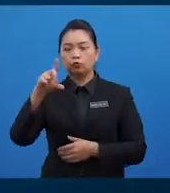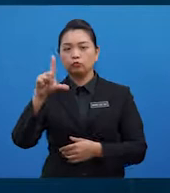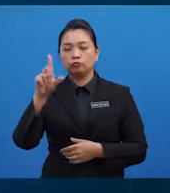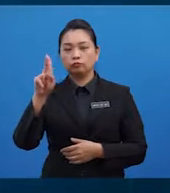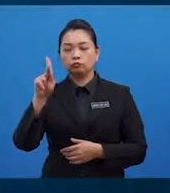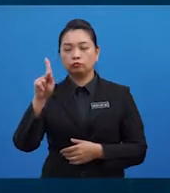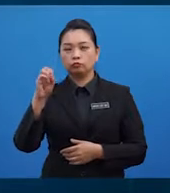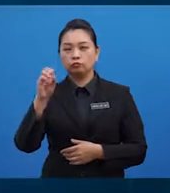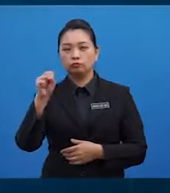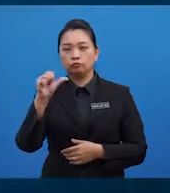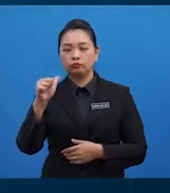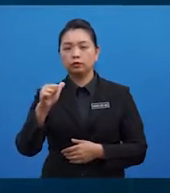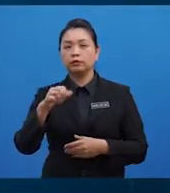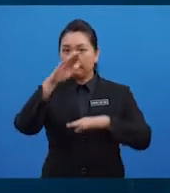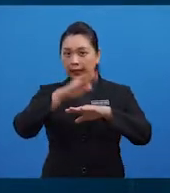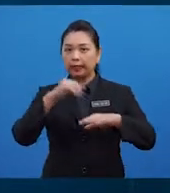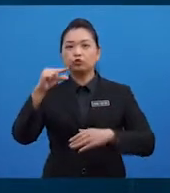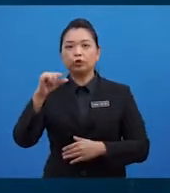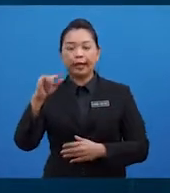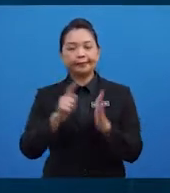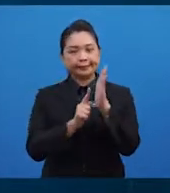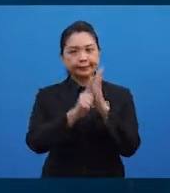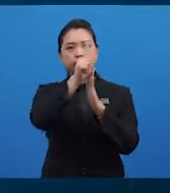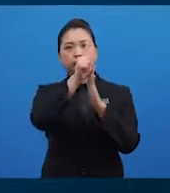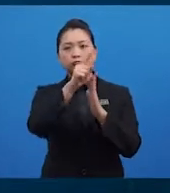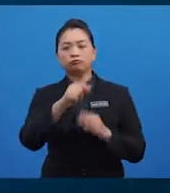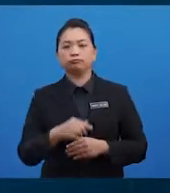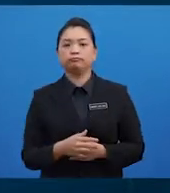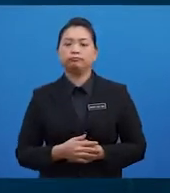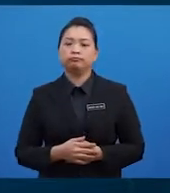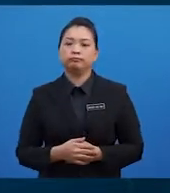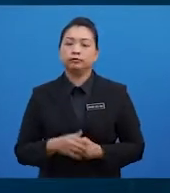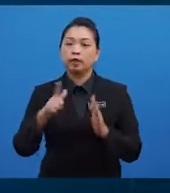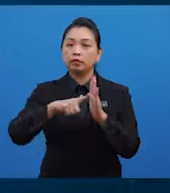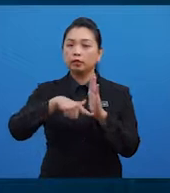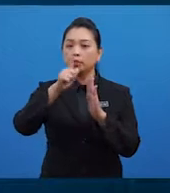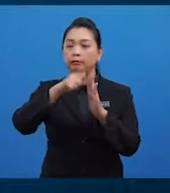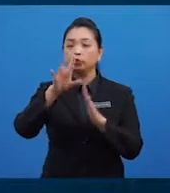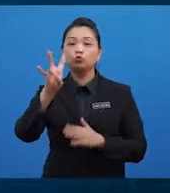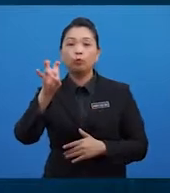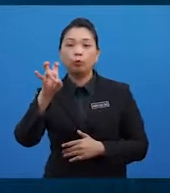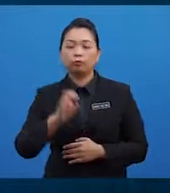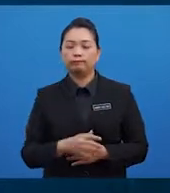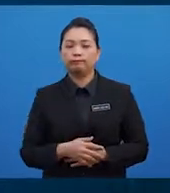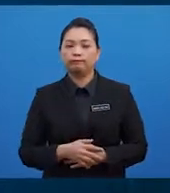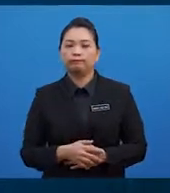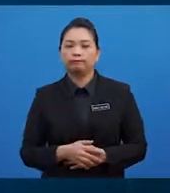dipanggil sebagai GI tinggi dengan nilai GI lebih daripada 70.